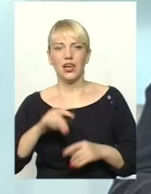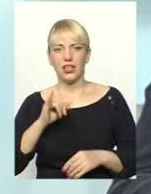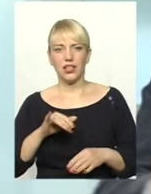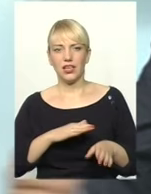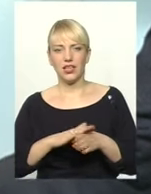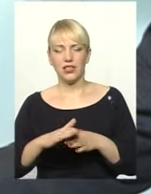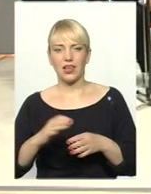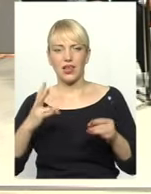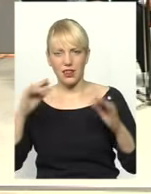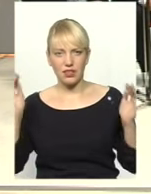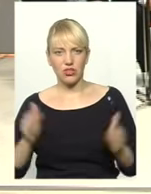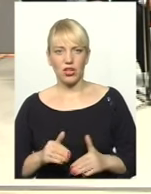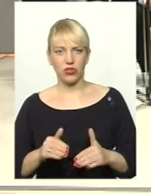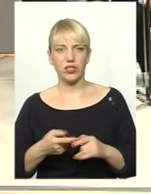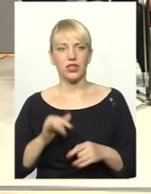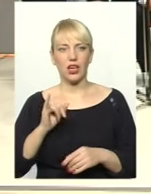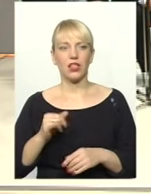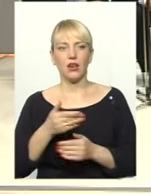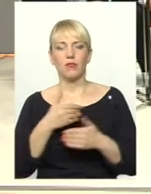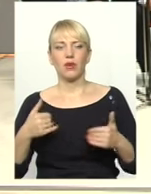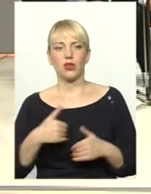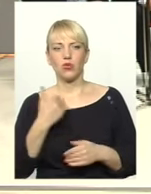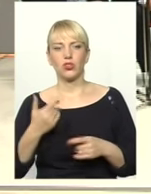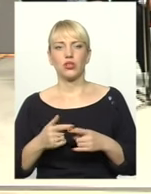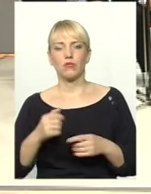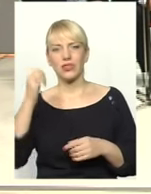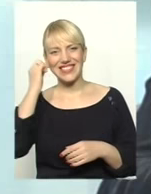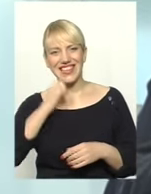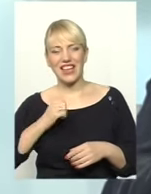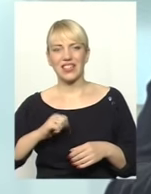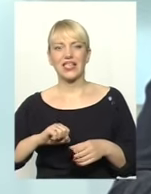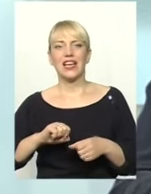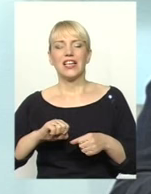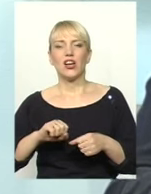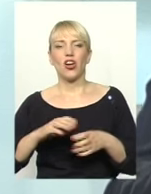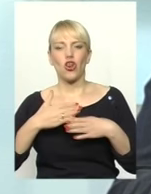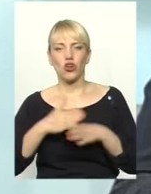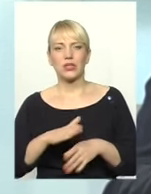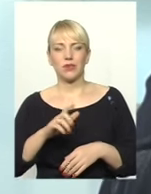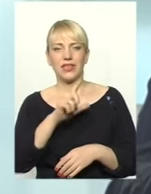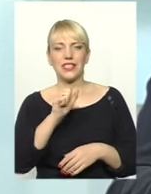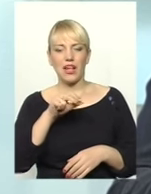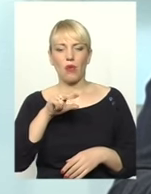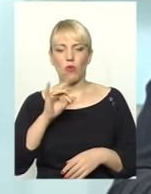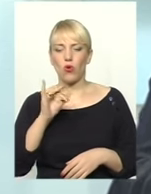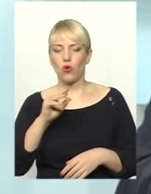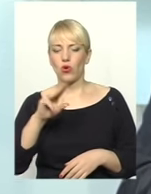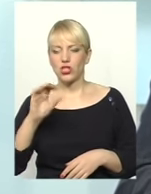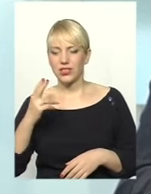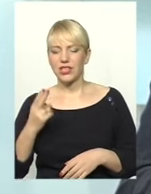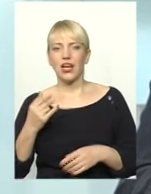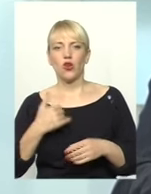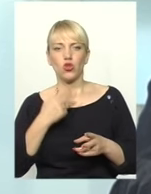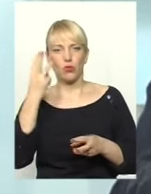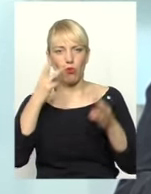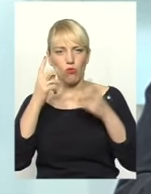надзвичайно низький. А ми хочемо старий, розбитий Запорожець модернізувати і ганяти як Феррари, і ганяти як